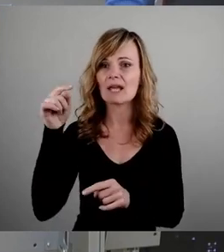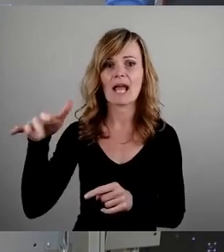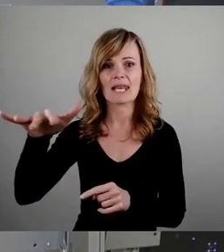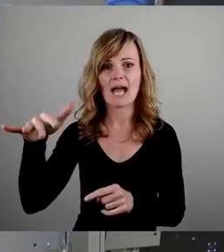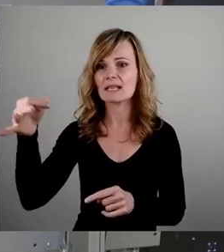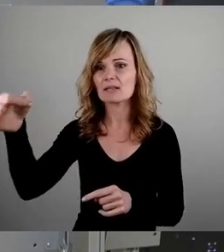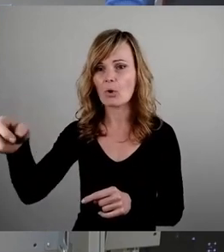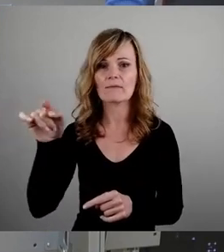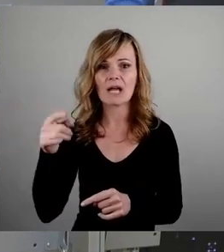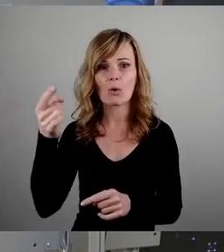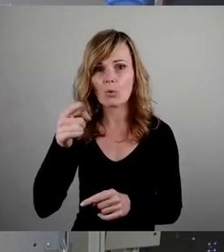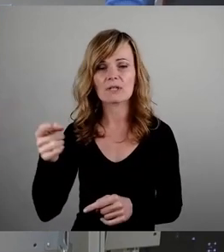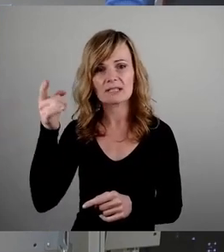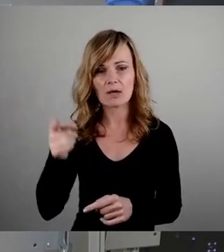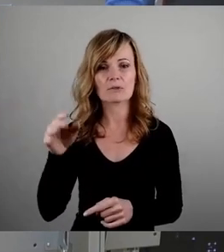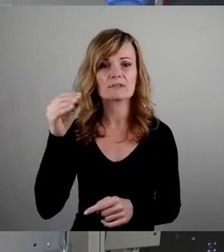Wohnungen leer stehen.